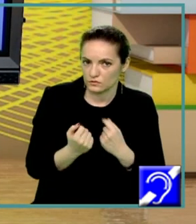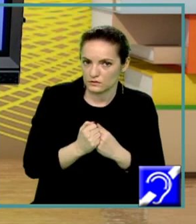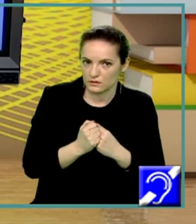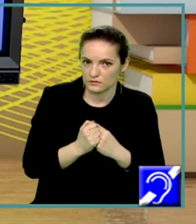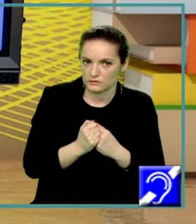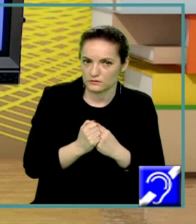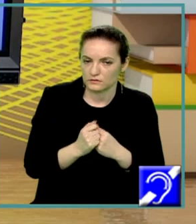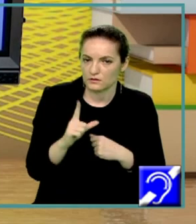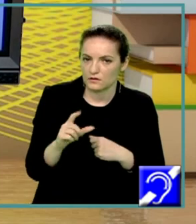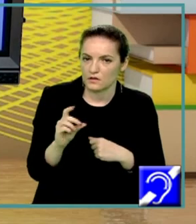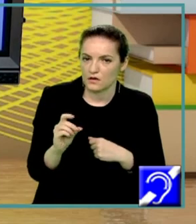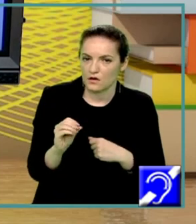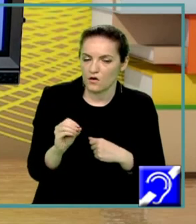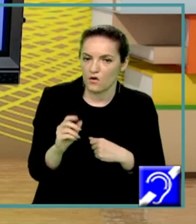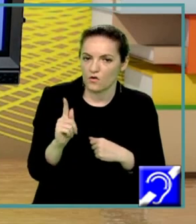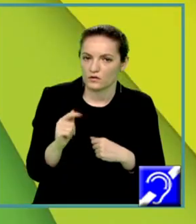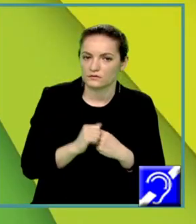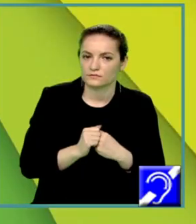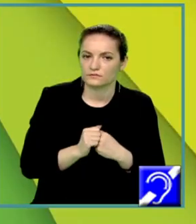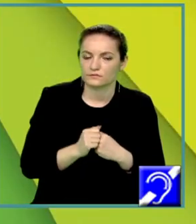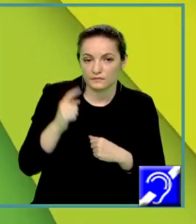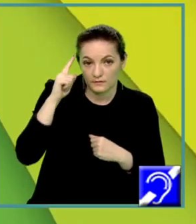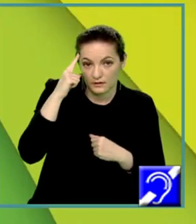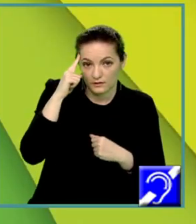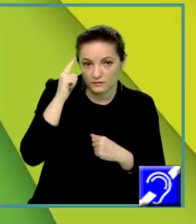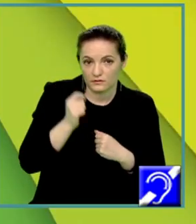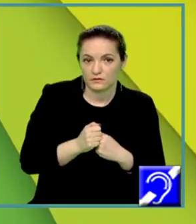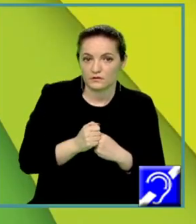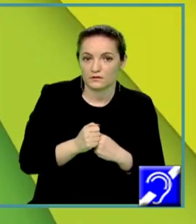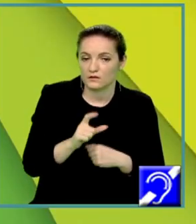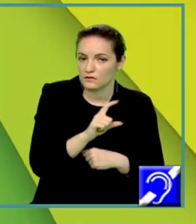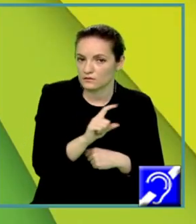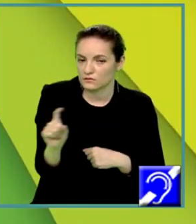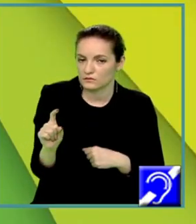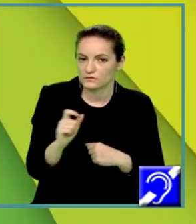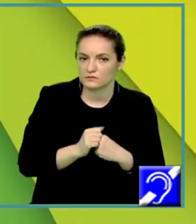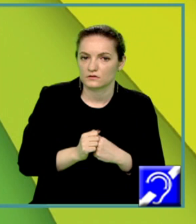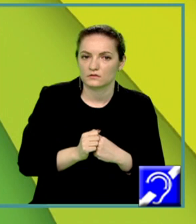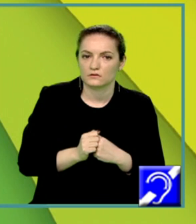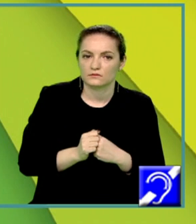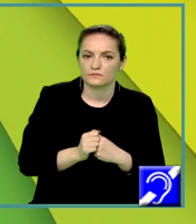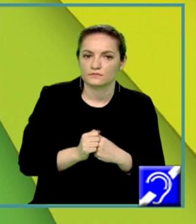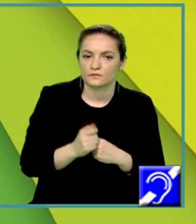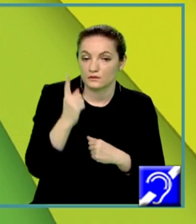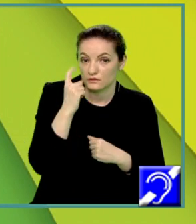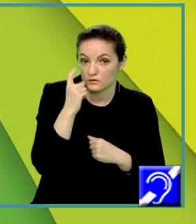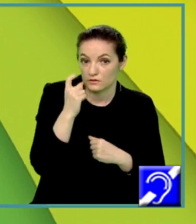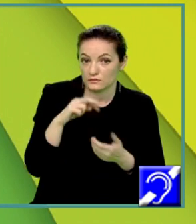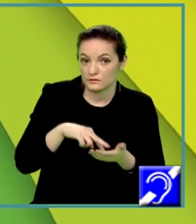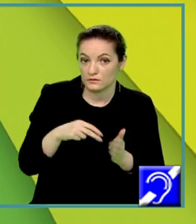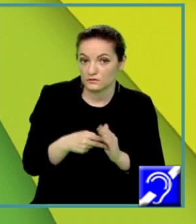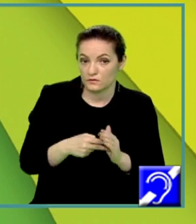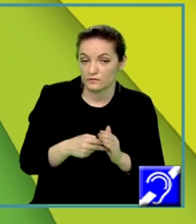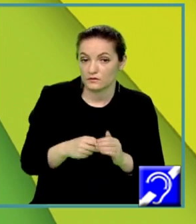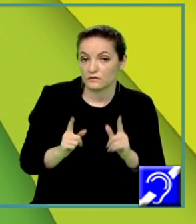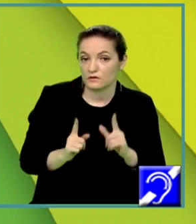ecuațiilor logaritmice, prima oară ne gândim la condițiile de existență și încercăm să le rezolvăm dacă